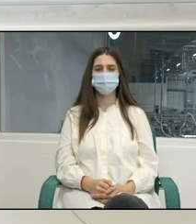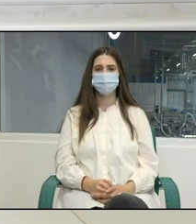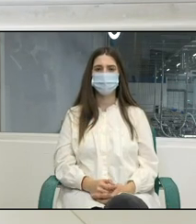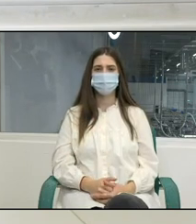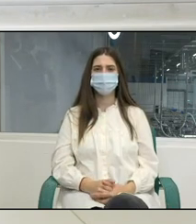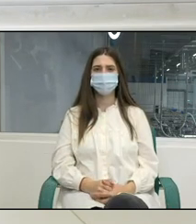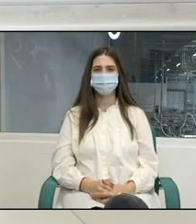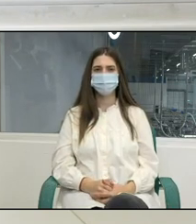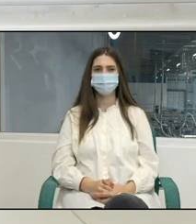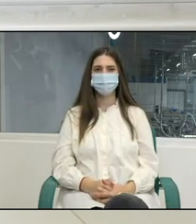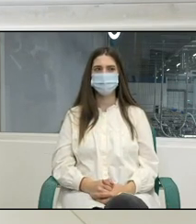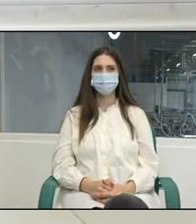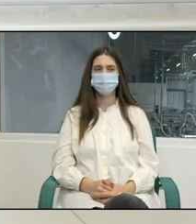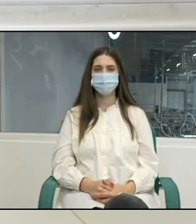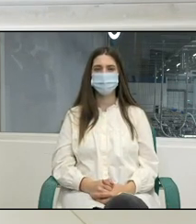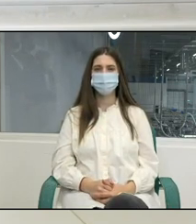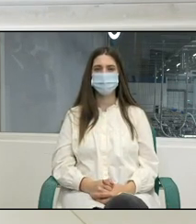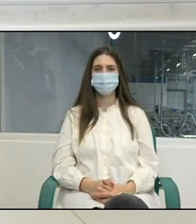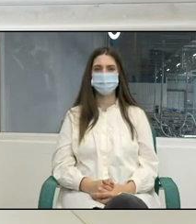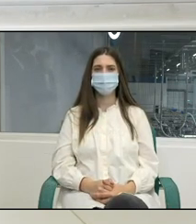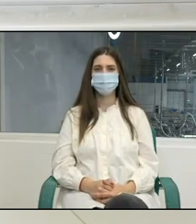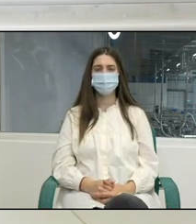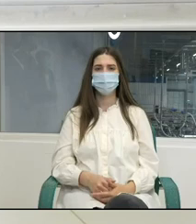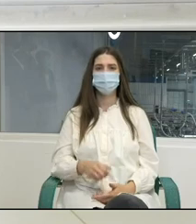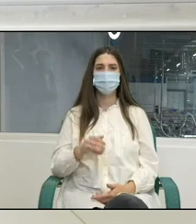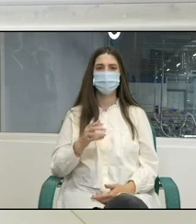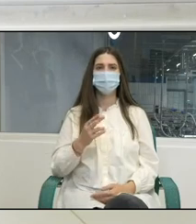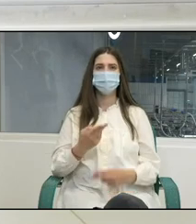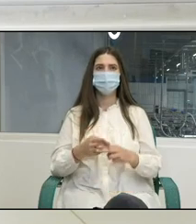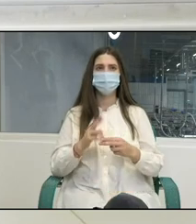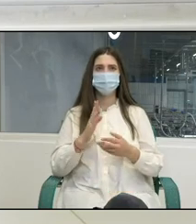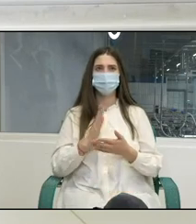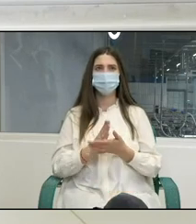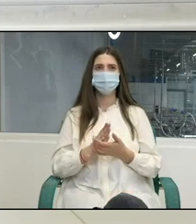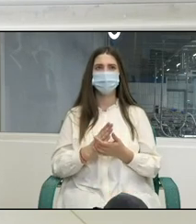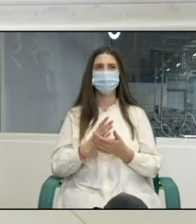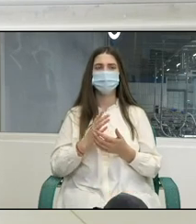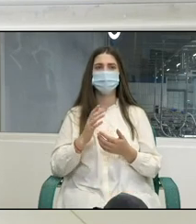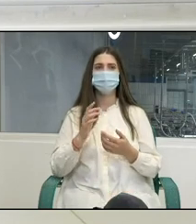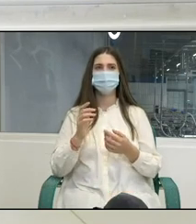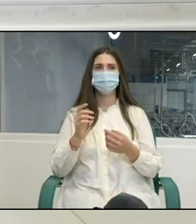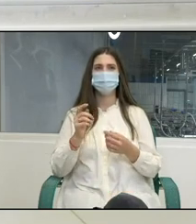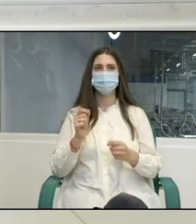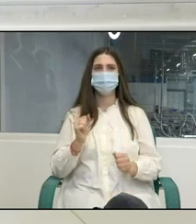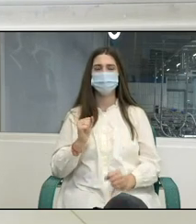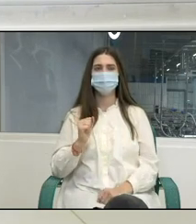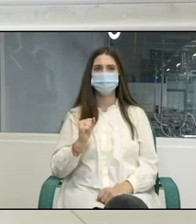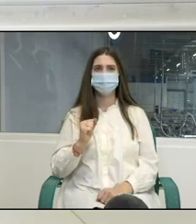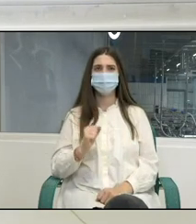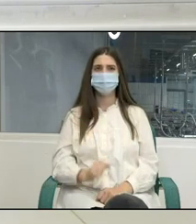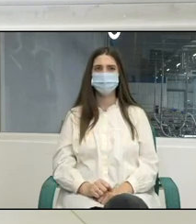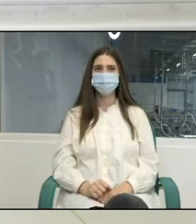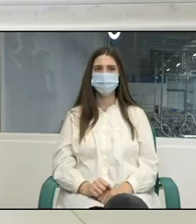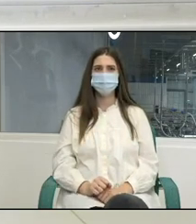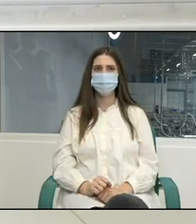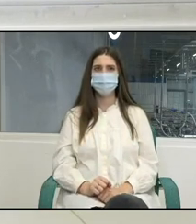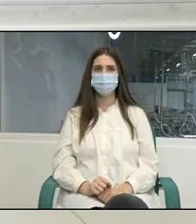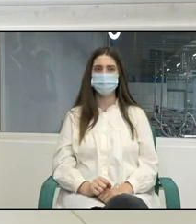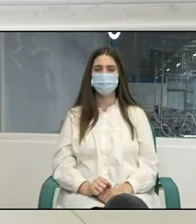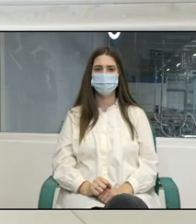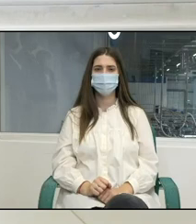muncii ele sunt făcute și cu participarea și cu dedicarea unor resurse din partea